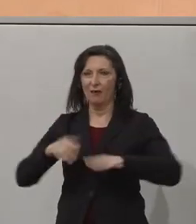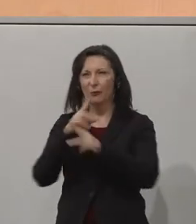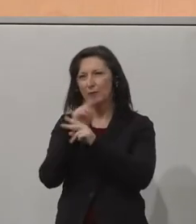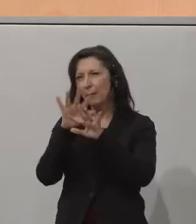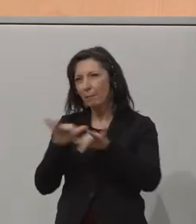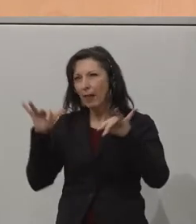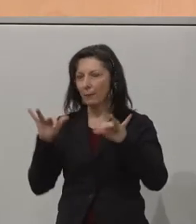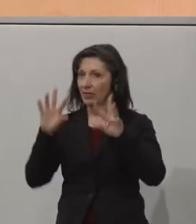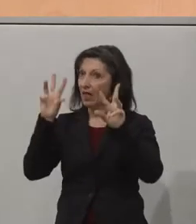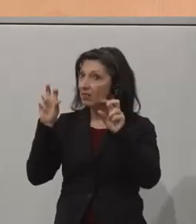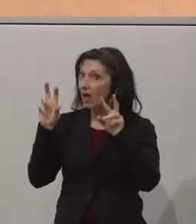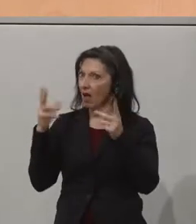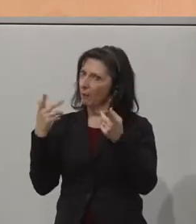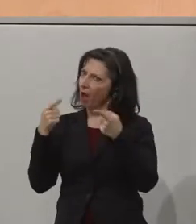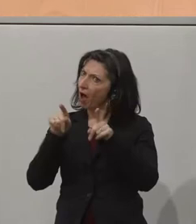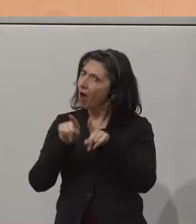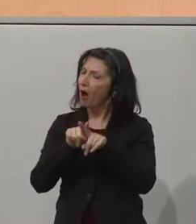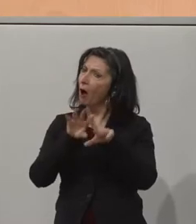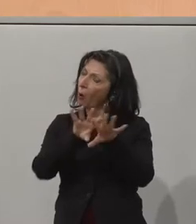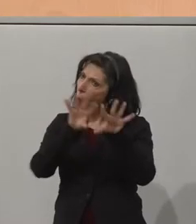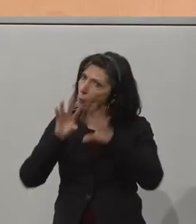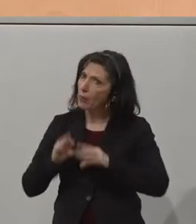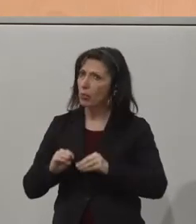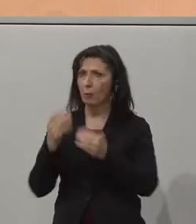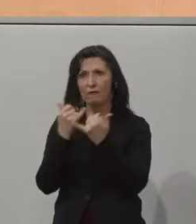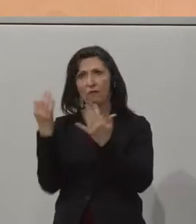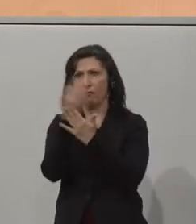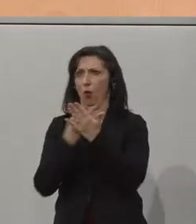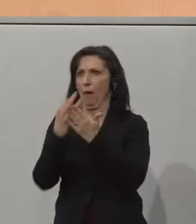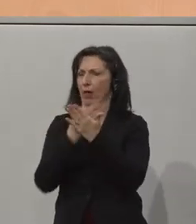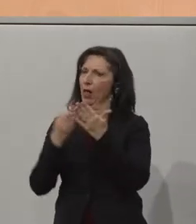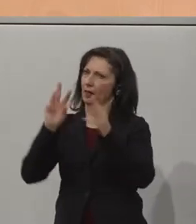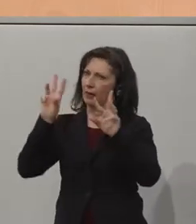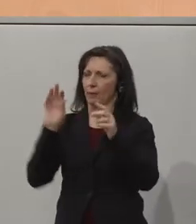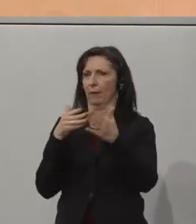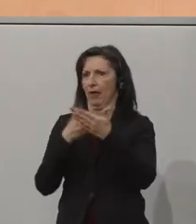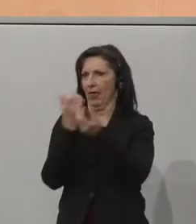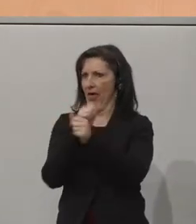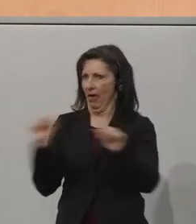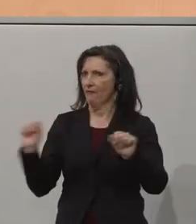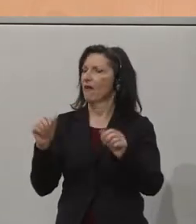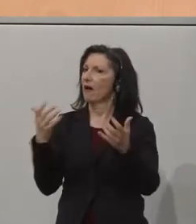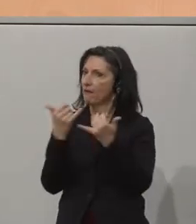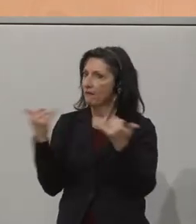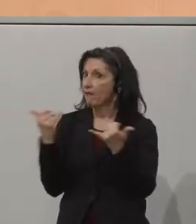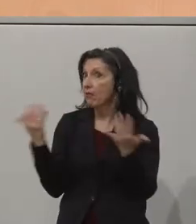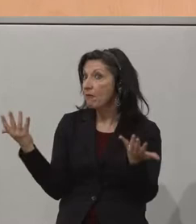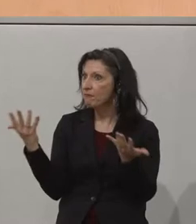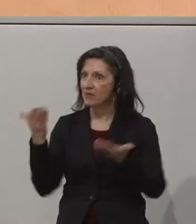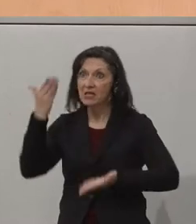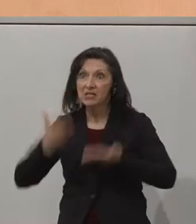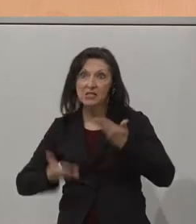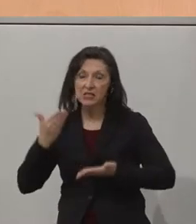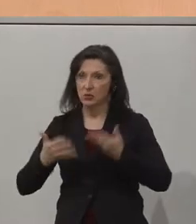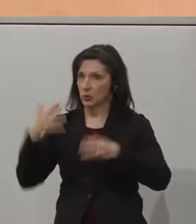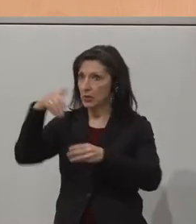auch so nahbar annimmt und auch eine Vorreiterrolle in der Barrierefreiheit und im Konsum der Sitzungen, der